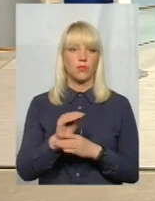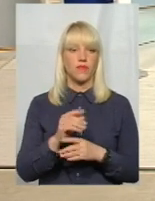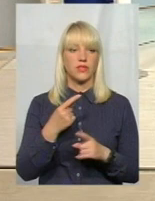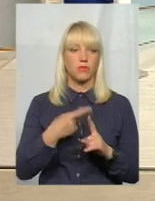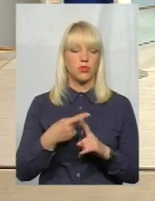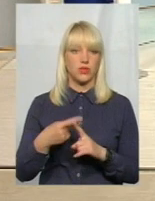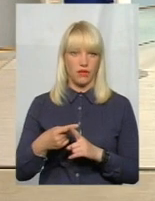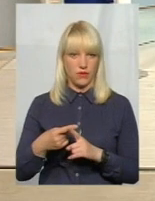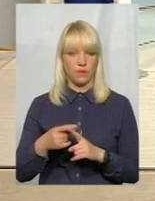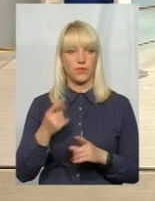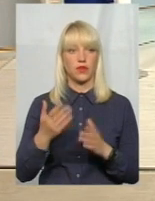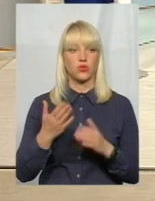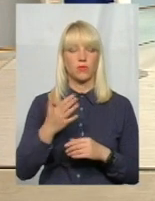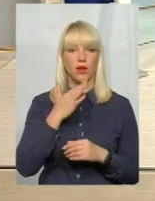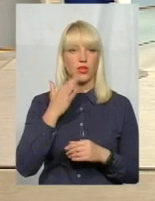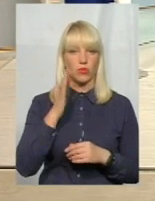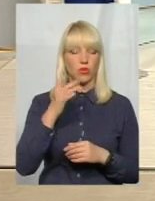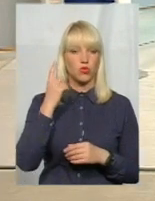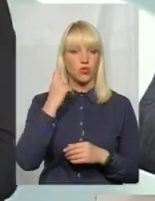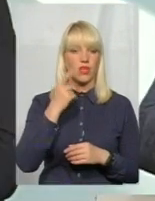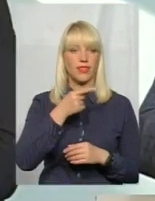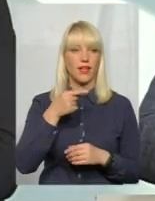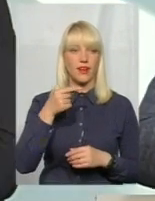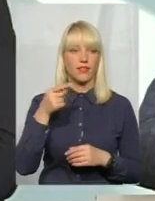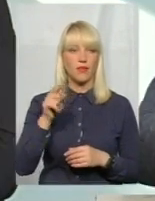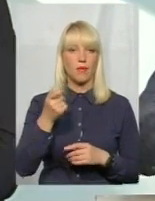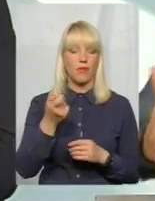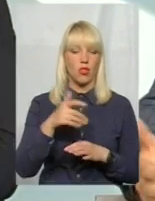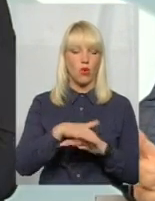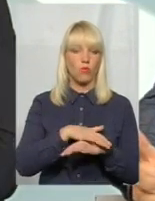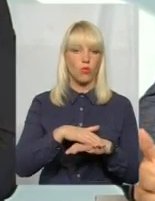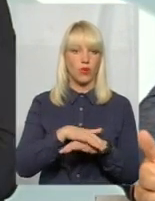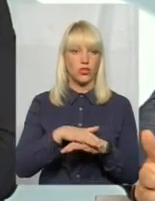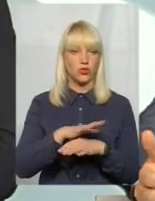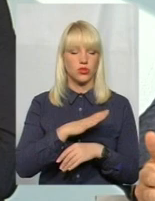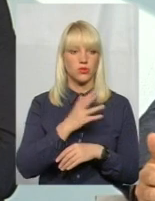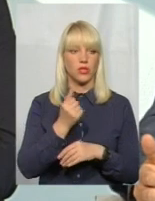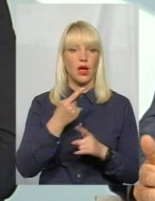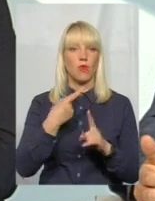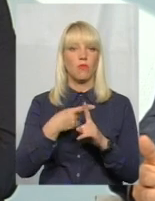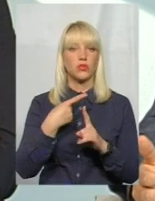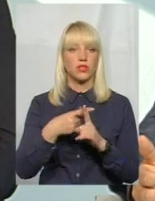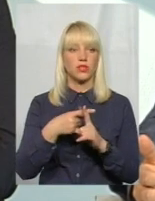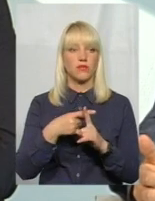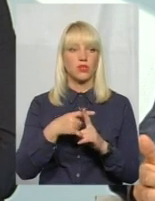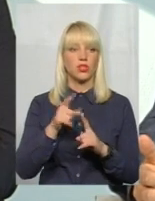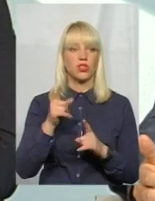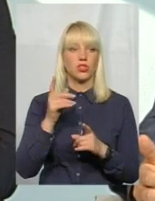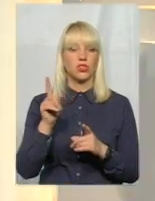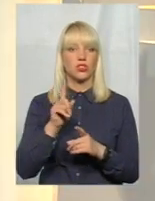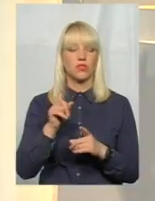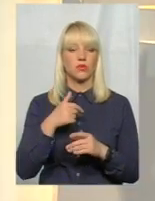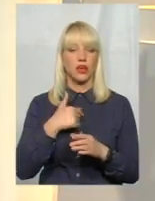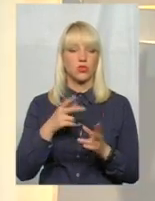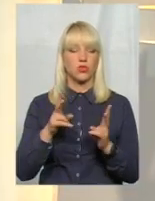тому що більшість буде чути негативного, тому що там мало публічності було і так далі. З позитивного, з чим навіть я стикнувся в